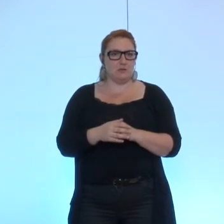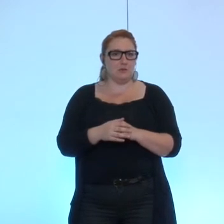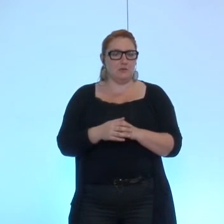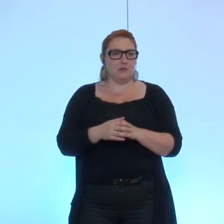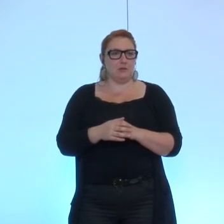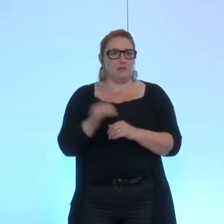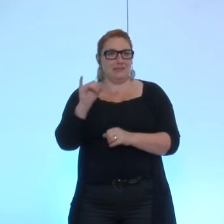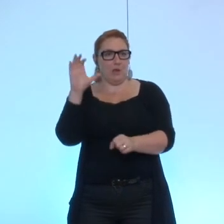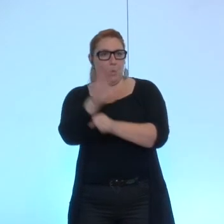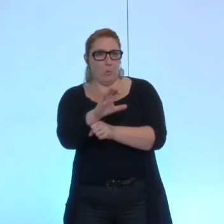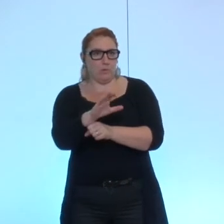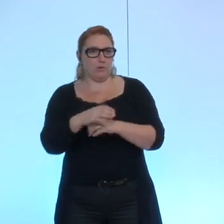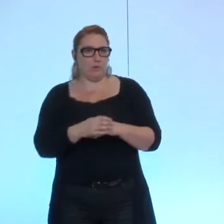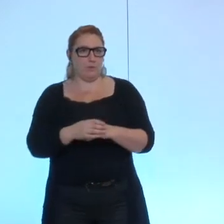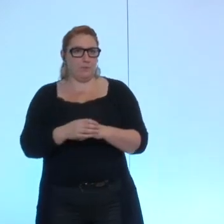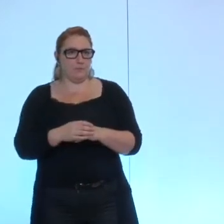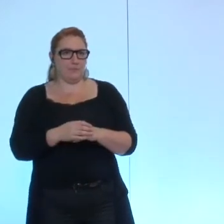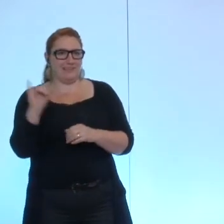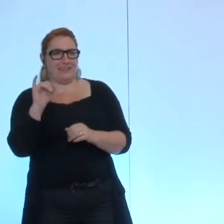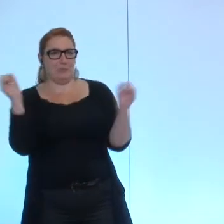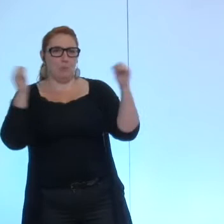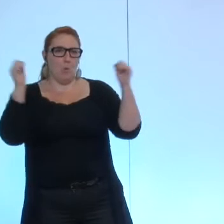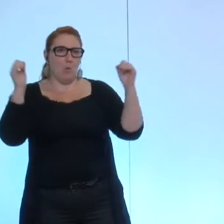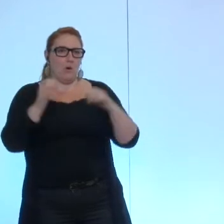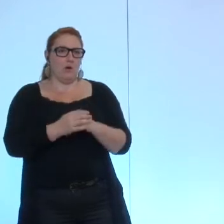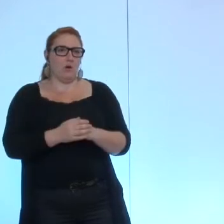qui est contre qui est pour